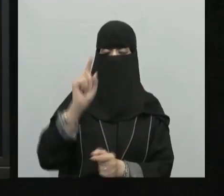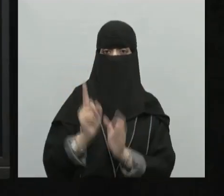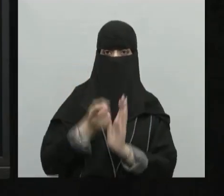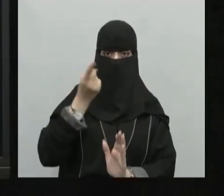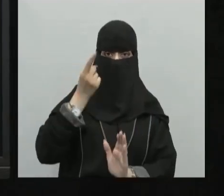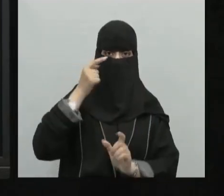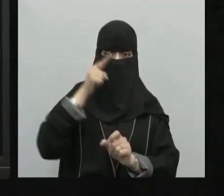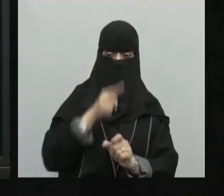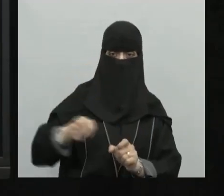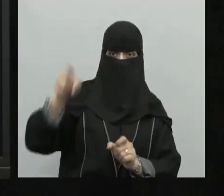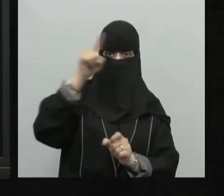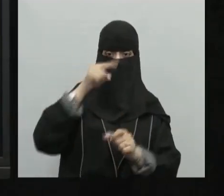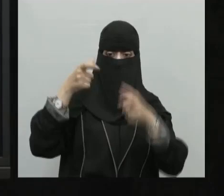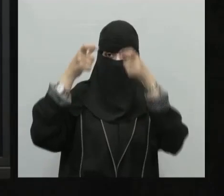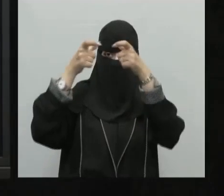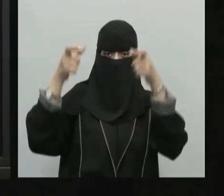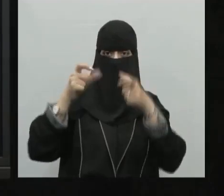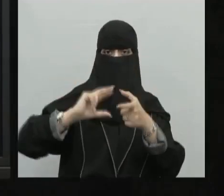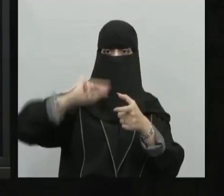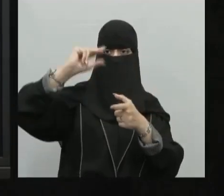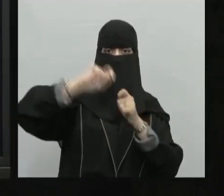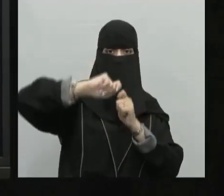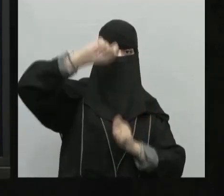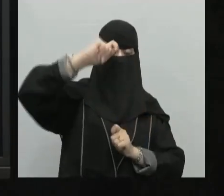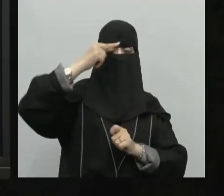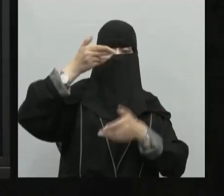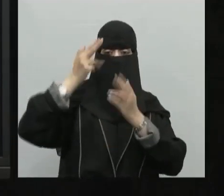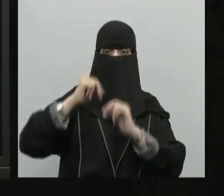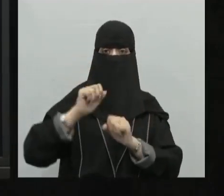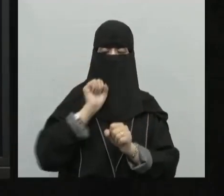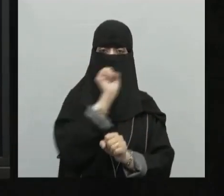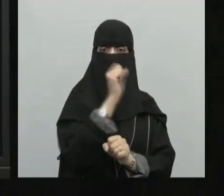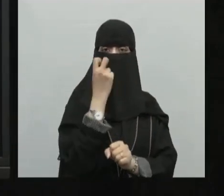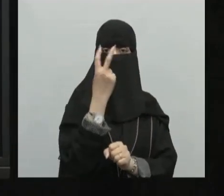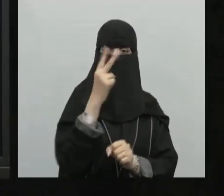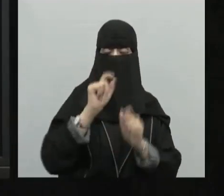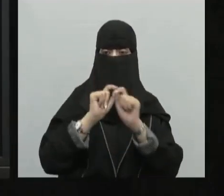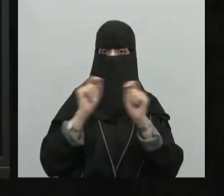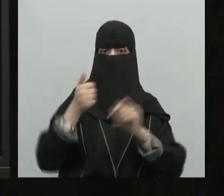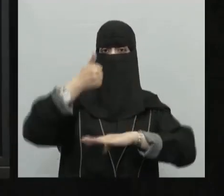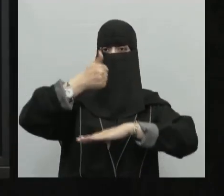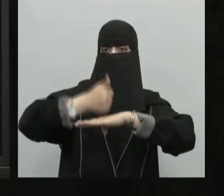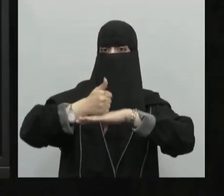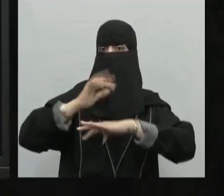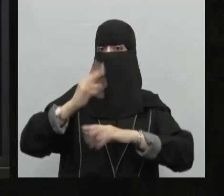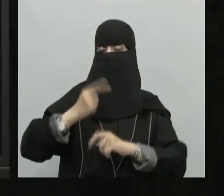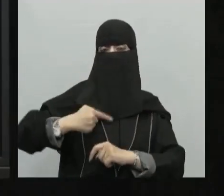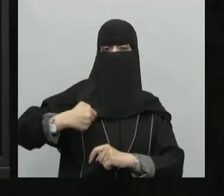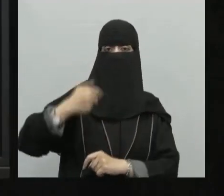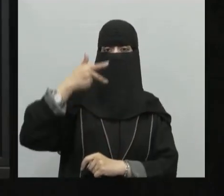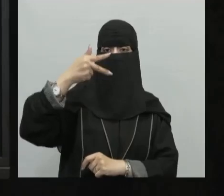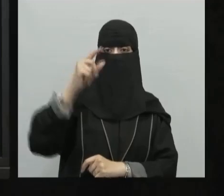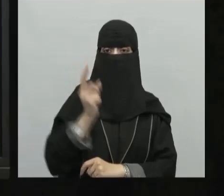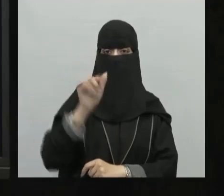أنصاف دوائر متساوية في الطول الخاصية الثانية الخط الرئيسي لهذه الخطوط هو